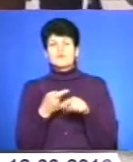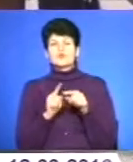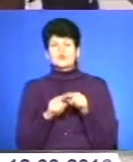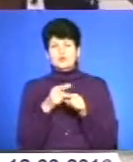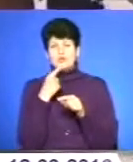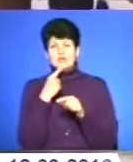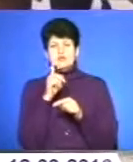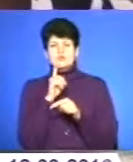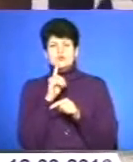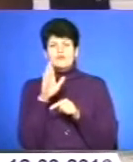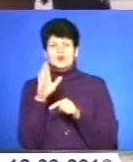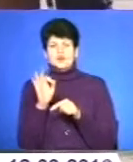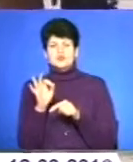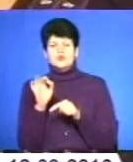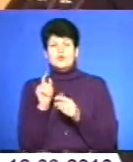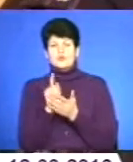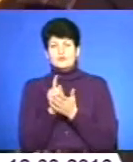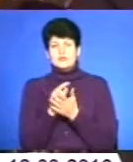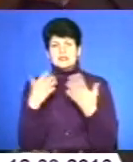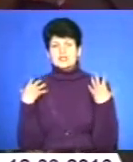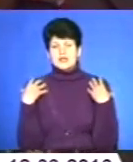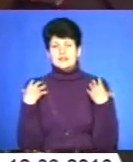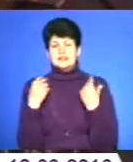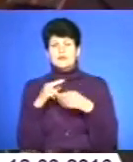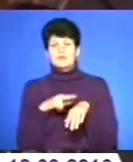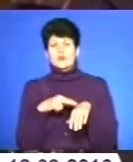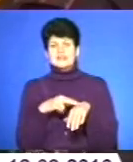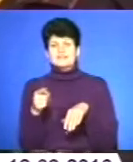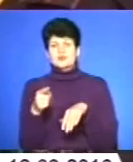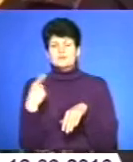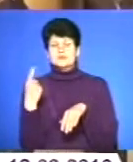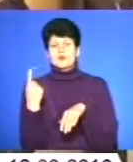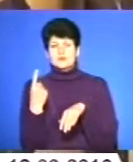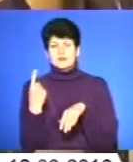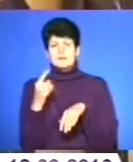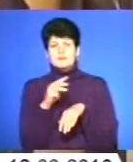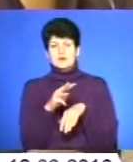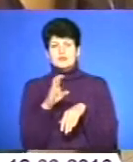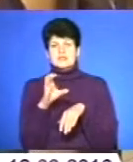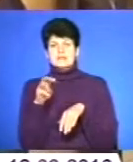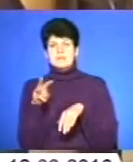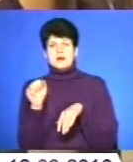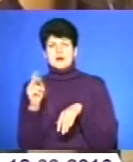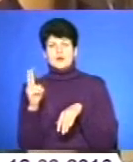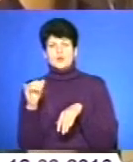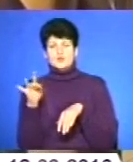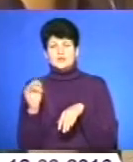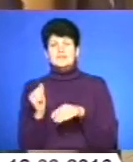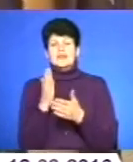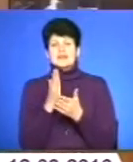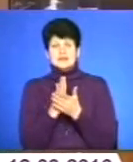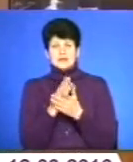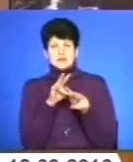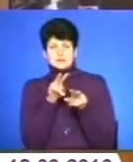переконаний тимчасово виконачий обов'язки начальника Зборівського відділення поліції в Тернопільській області Микола Смакула. Відеофіксація є одним з